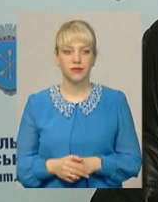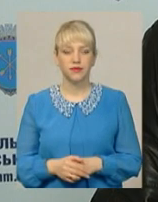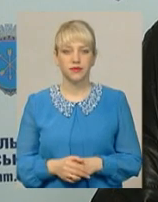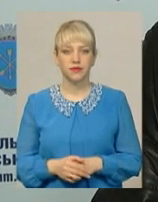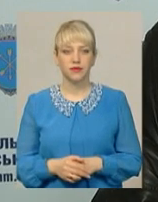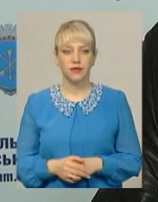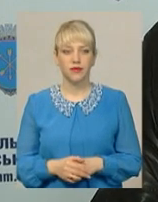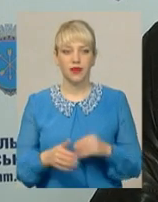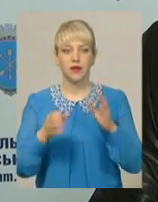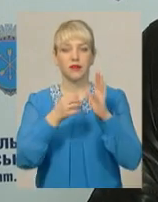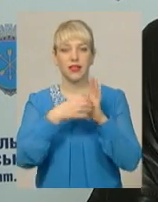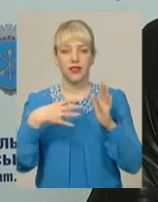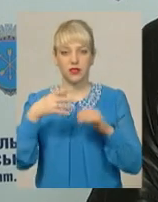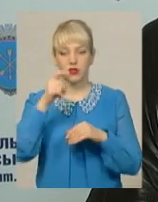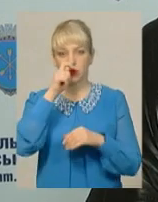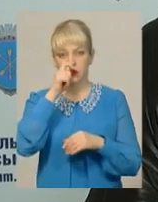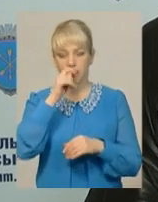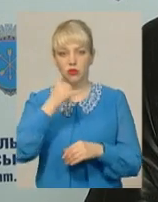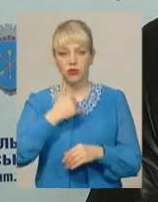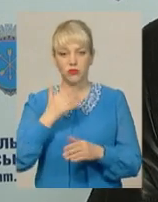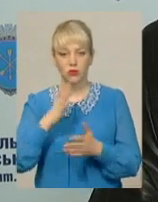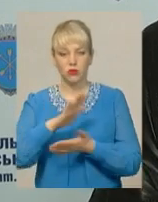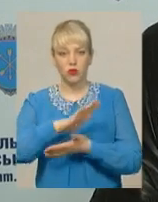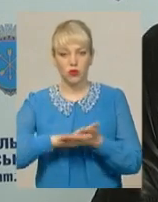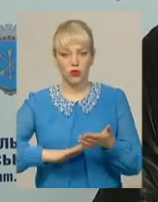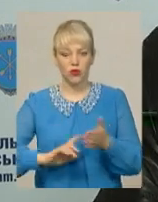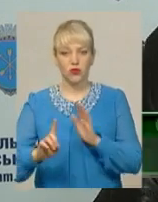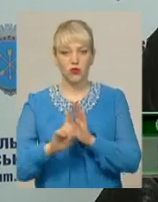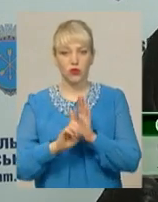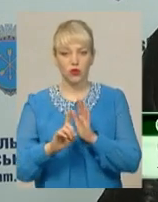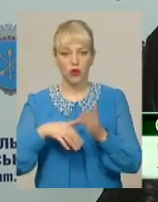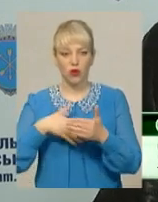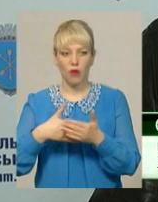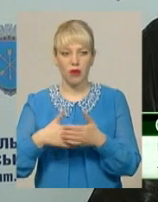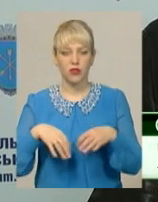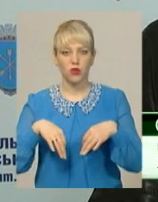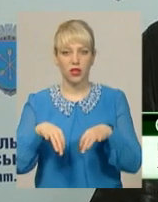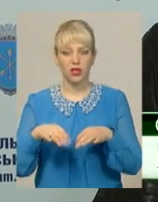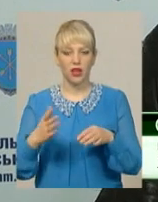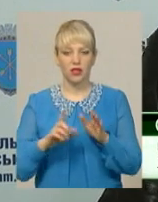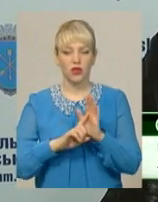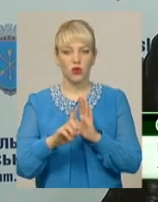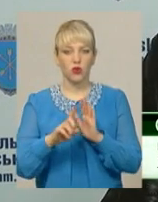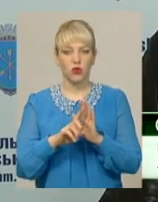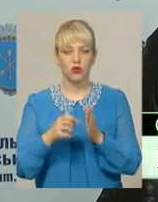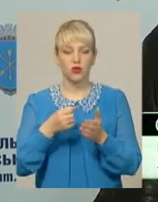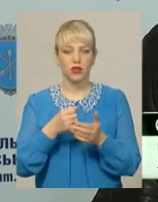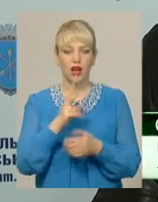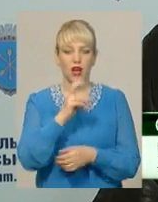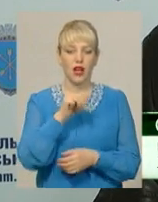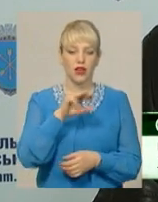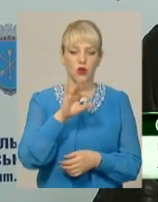На 15 квітня в нас буде продовжено рух всього громадського транспорту, який курсує до зупинки Катіон до